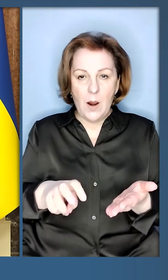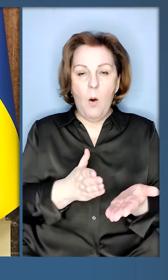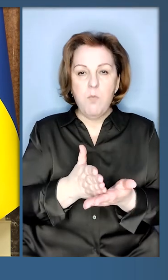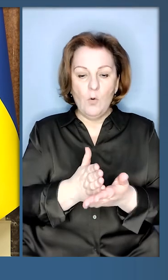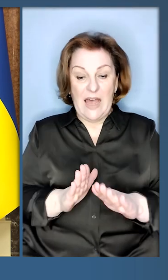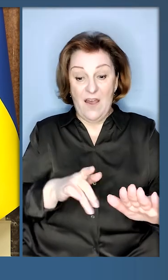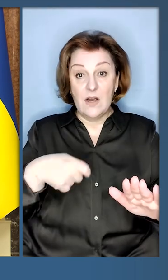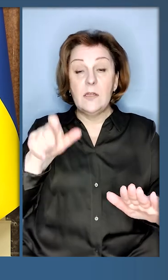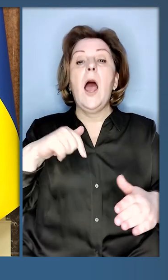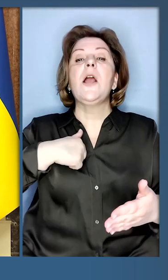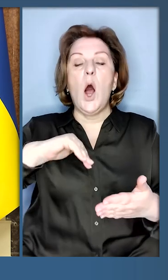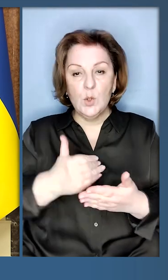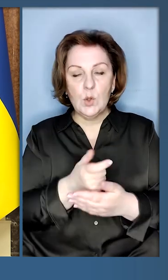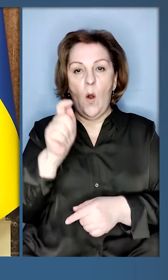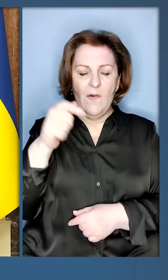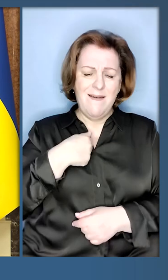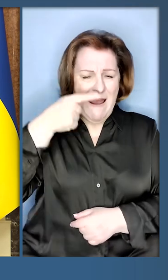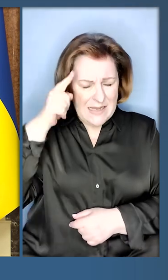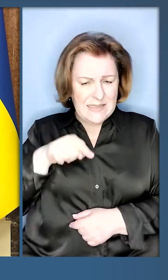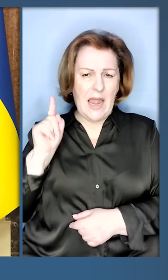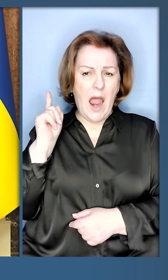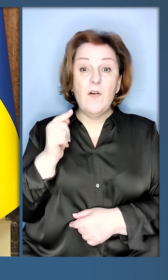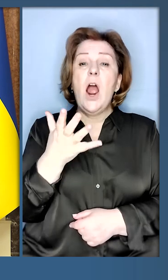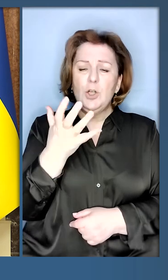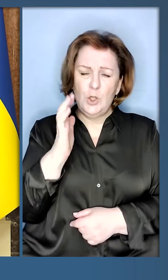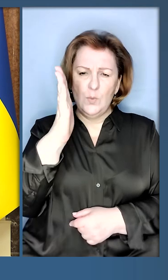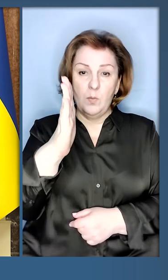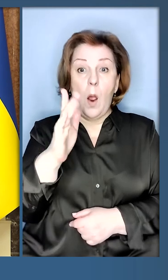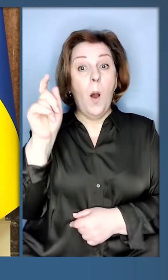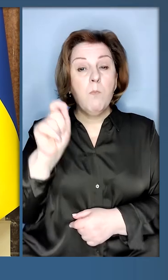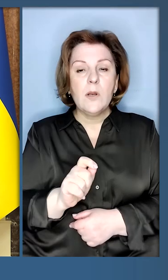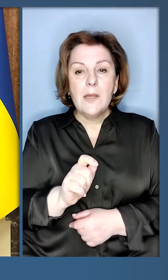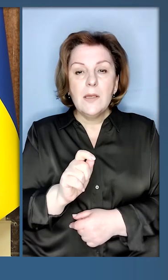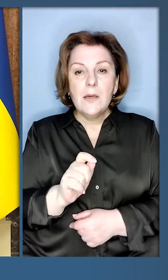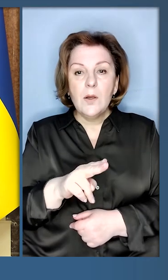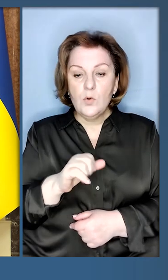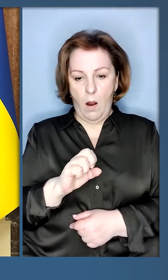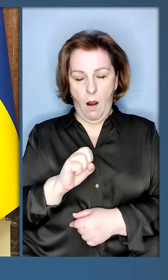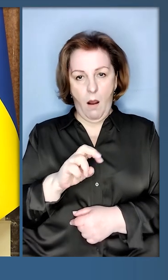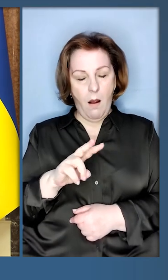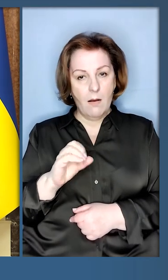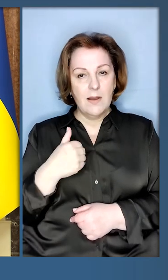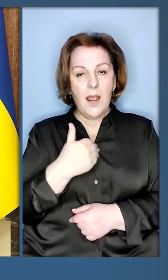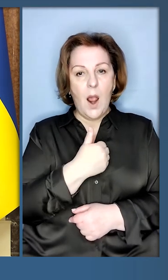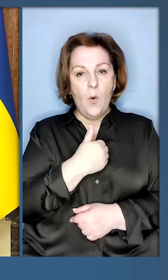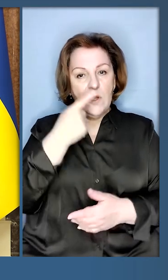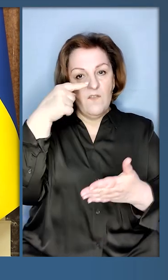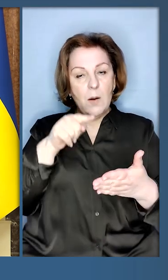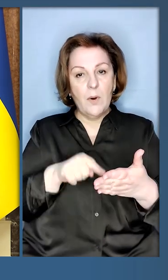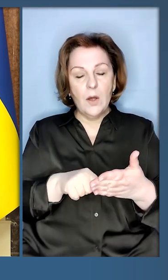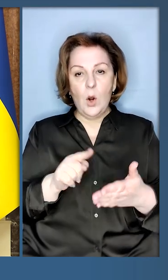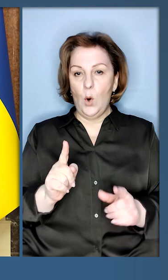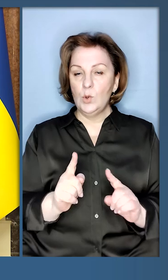-президента я знову приїхав. Я знав, що я ще приїду, але я хотів переконатися,